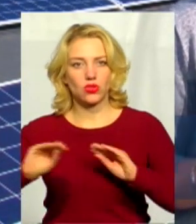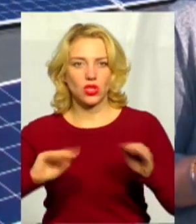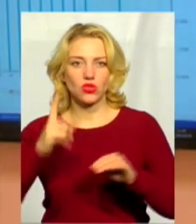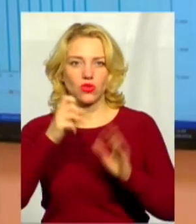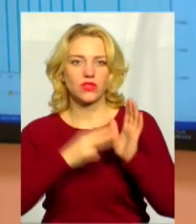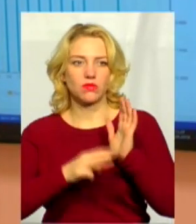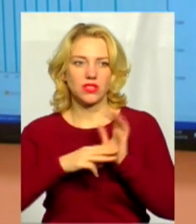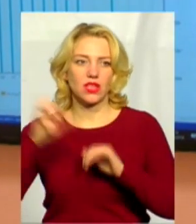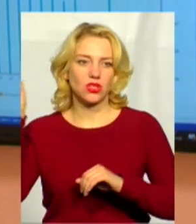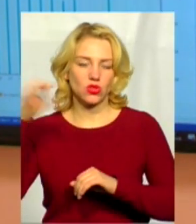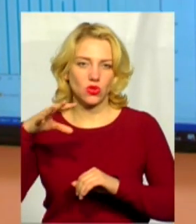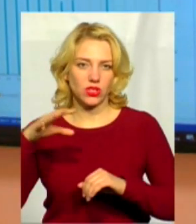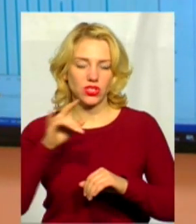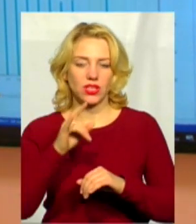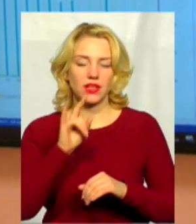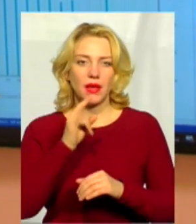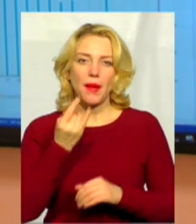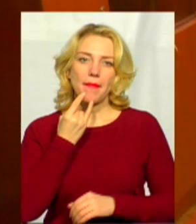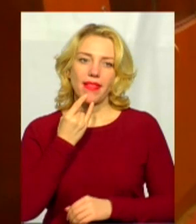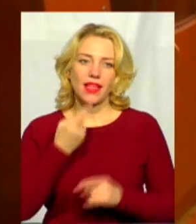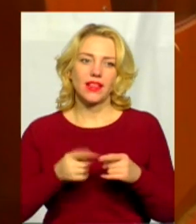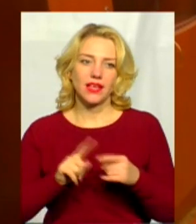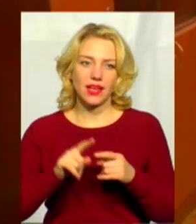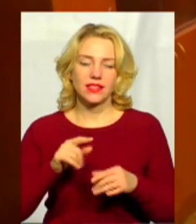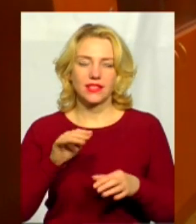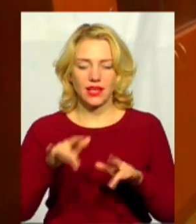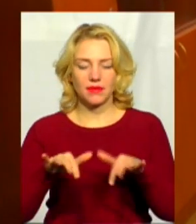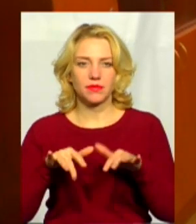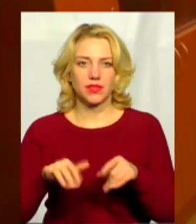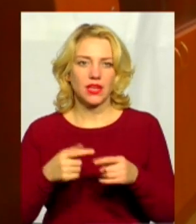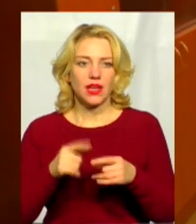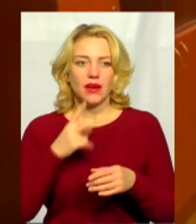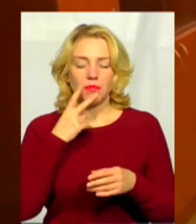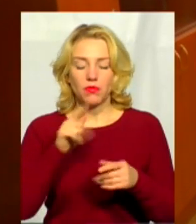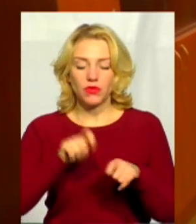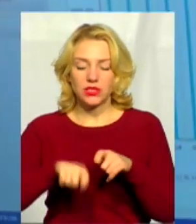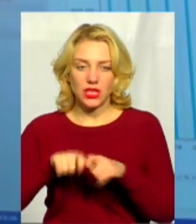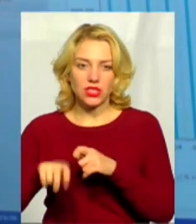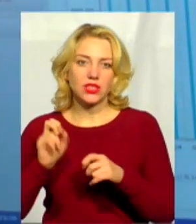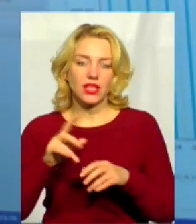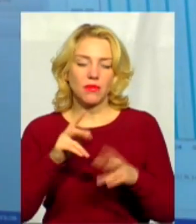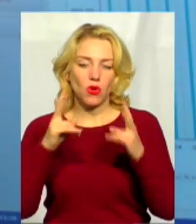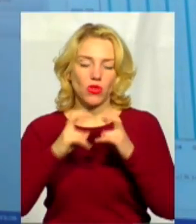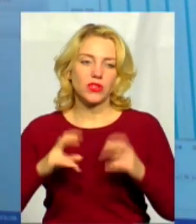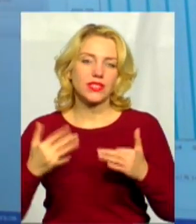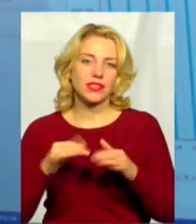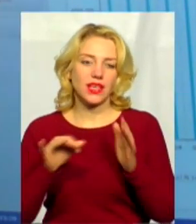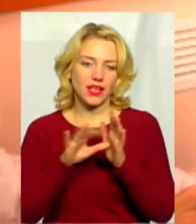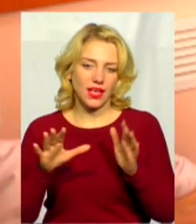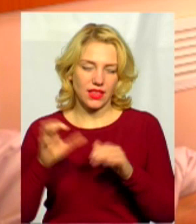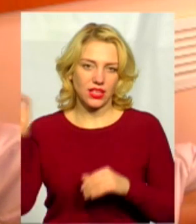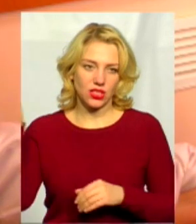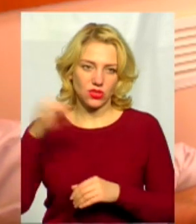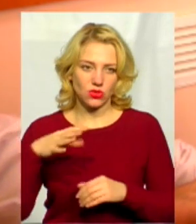панелей. А це диспетчерський пункт електростанції. Звідси можна простежити та проаналізувати, скільки енергії сонця отримує навчальний заклад.